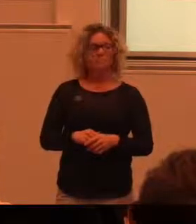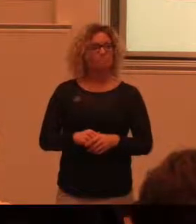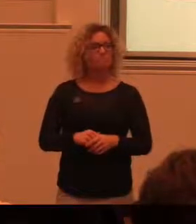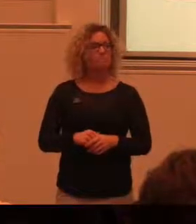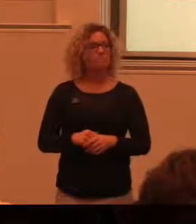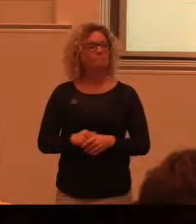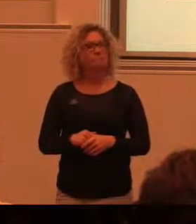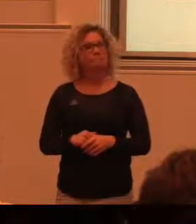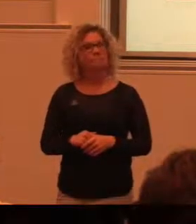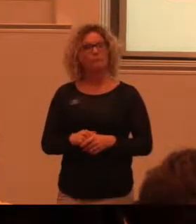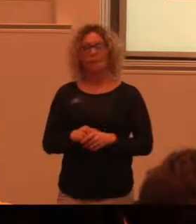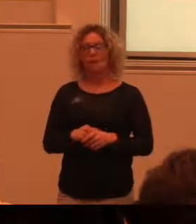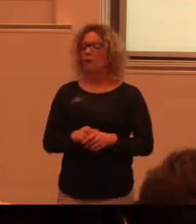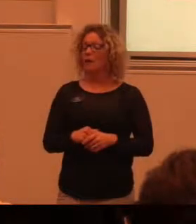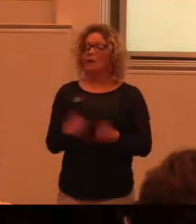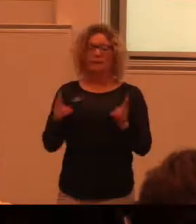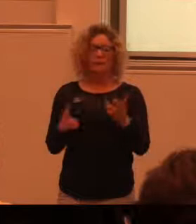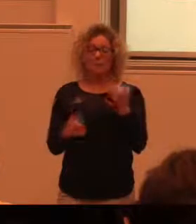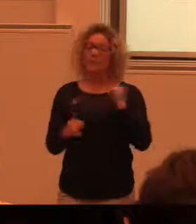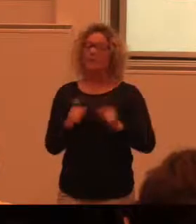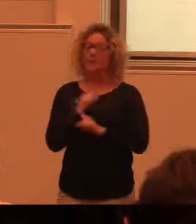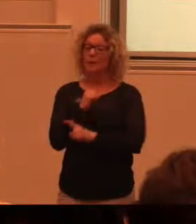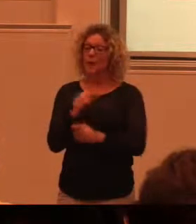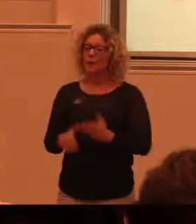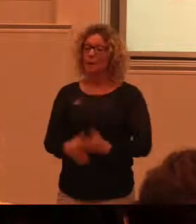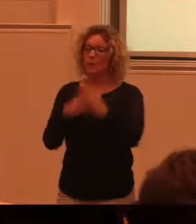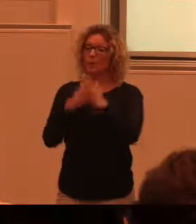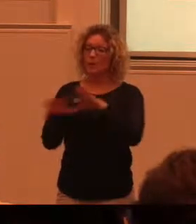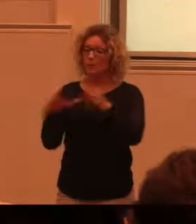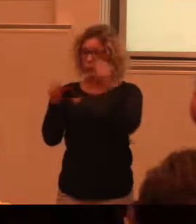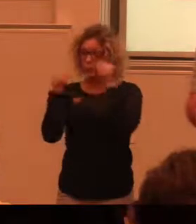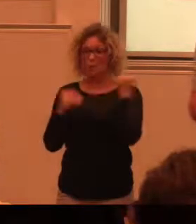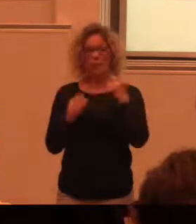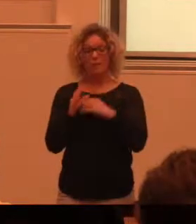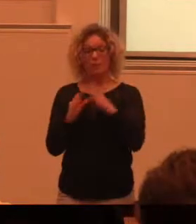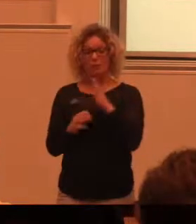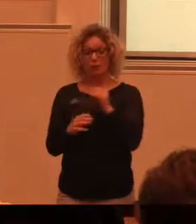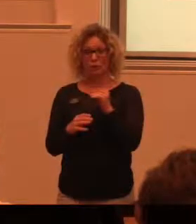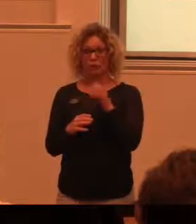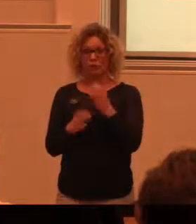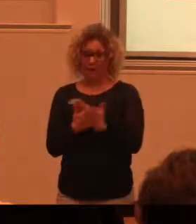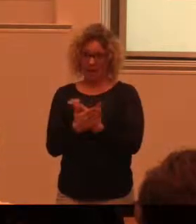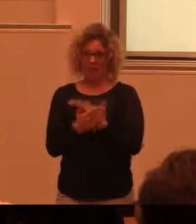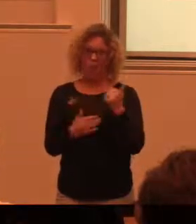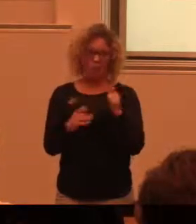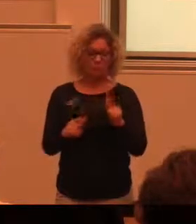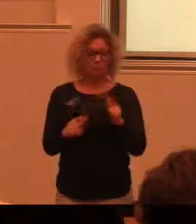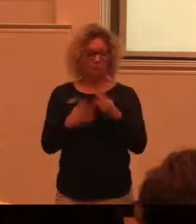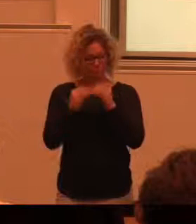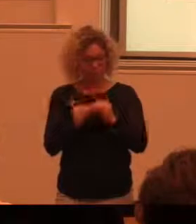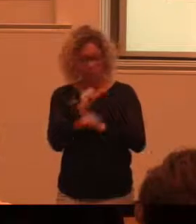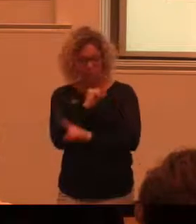Modeller går ju också att använda i byggnadsvårdskurser och liknande. Det här är ju också från Dalsland som då tog upp en